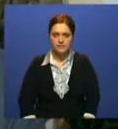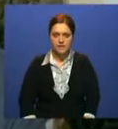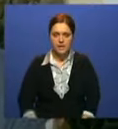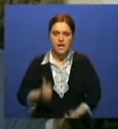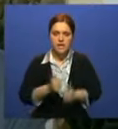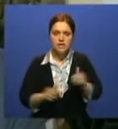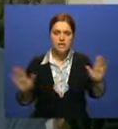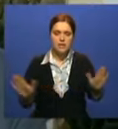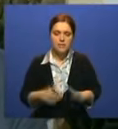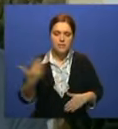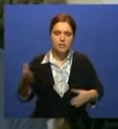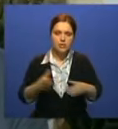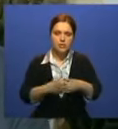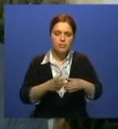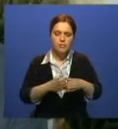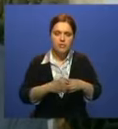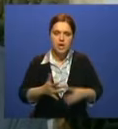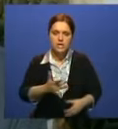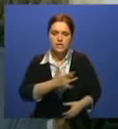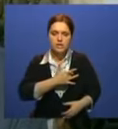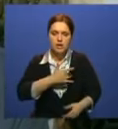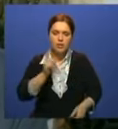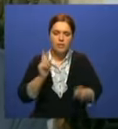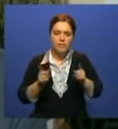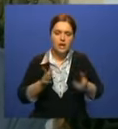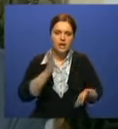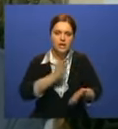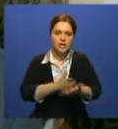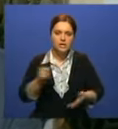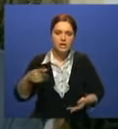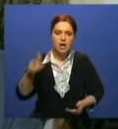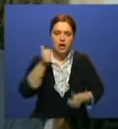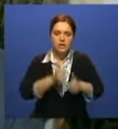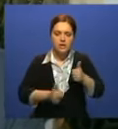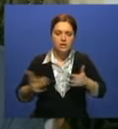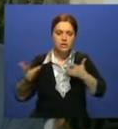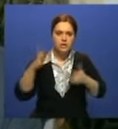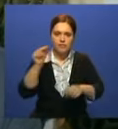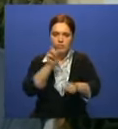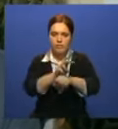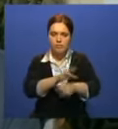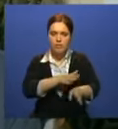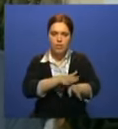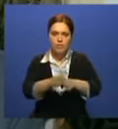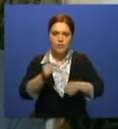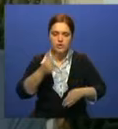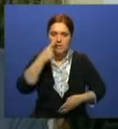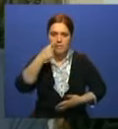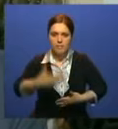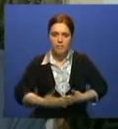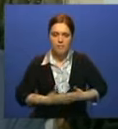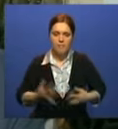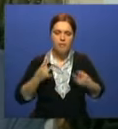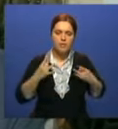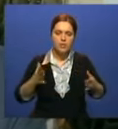исполнении хора «Фронтовичка» от сердца. Наверное, поэтому каждый концерт – аншлаг. Особенно сейчас, когда до главного праздника – Дня Победы